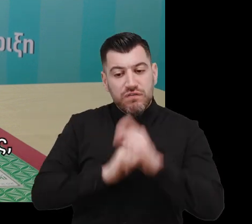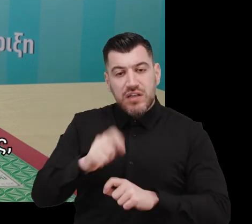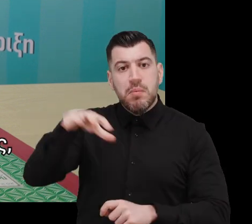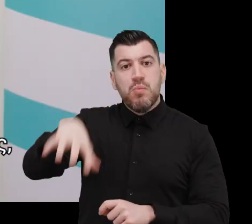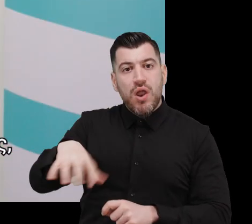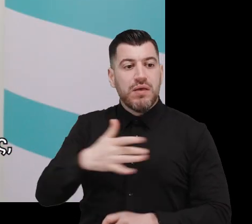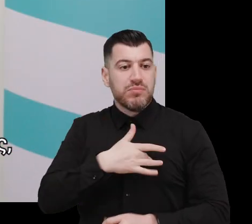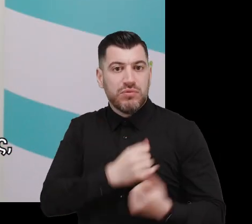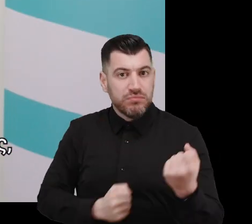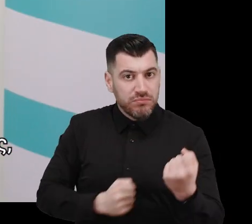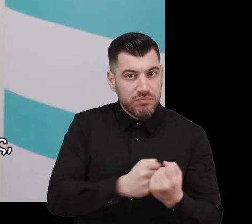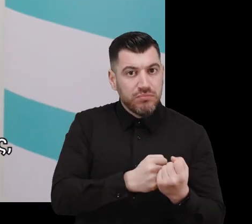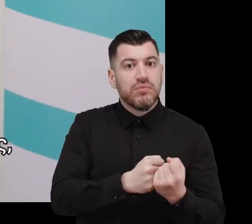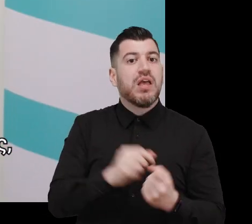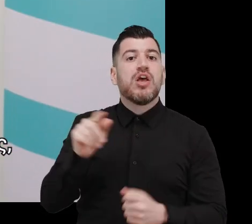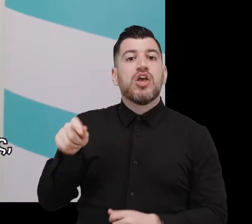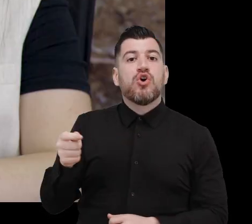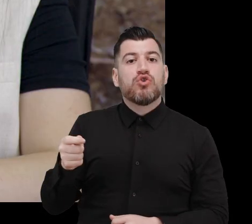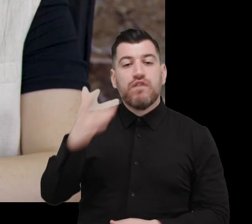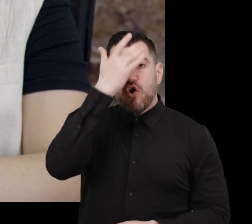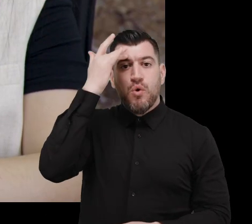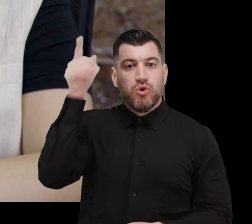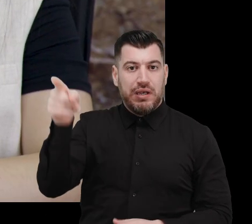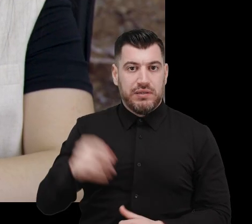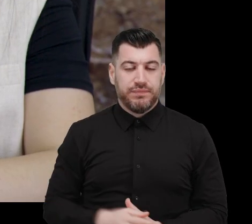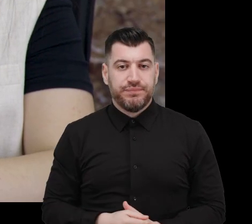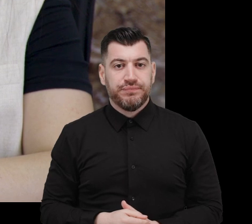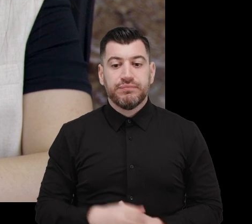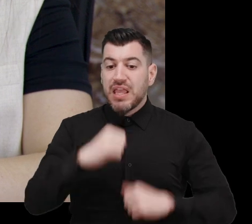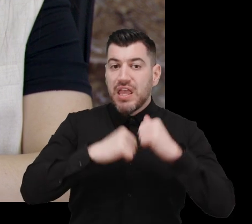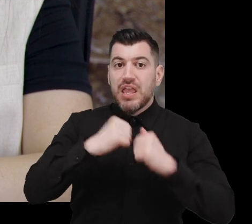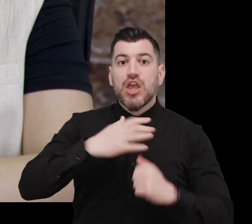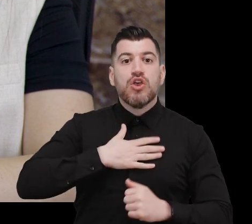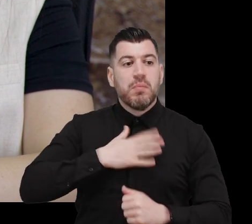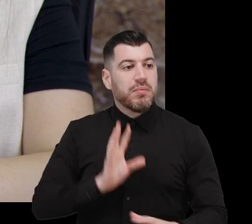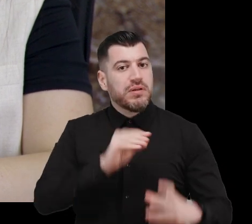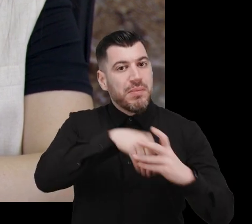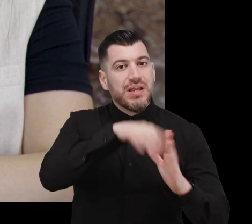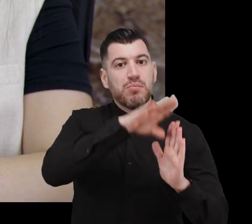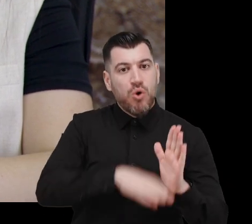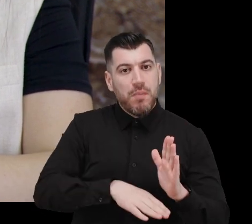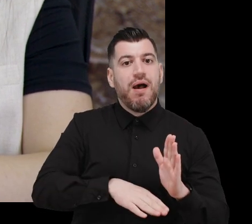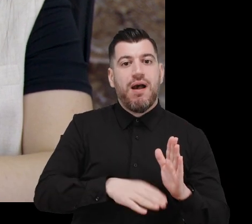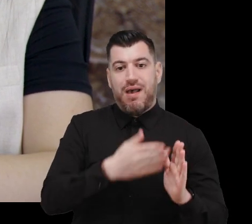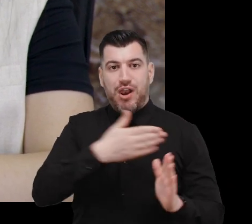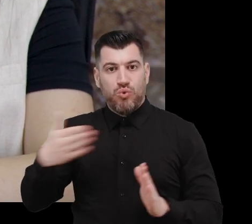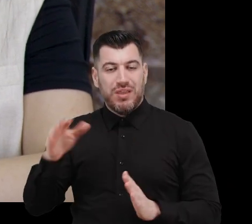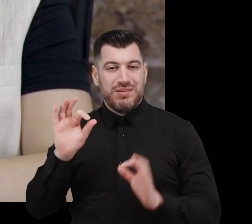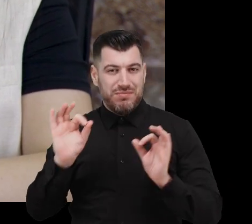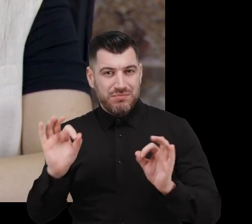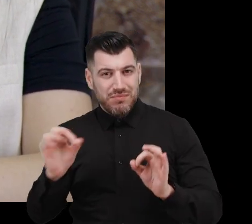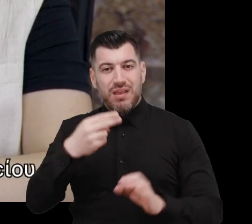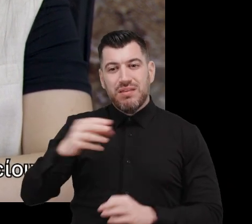αποκατάστασης, το οικοτροφείο Κομωτινής στο Θρηλόριο. Η δομή μας εντάσσεται στο επιχειρησιακό πρόγραμμα Ανατολικής Μακεδονίας